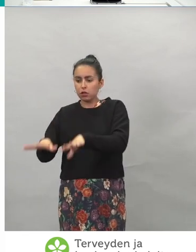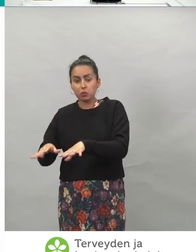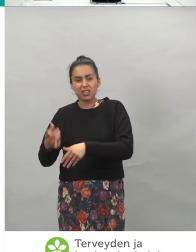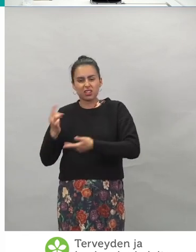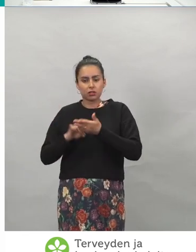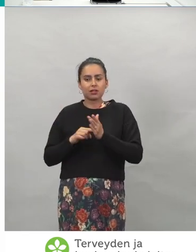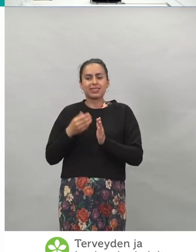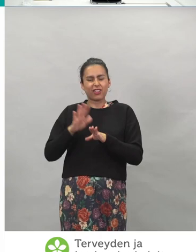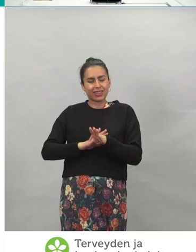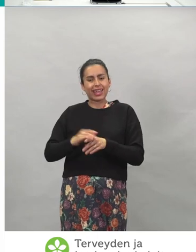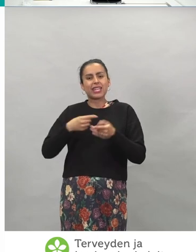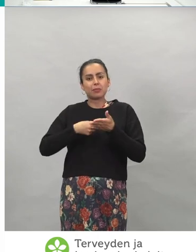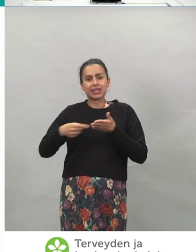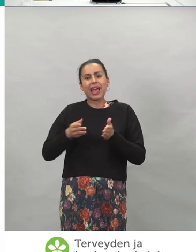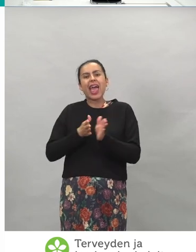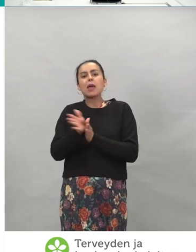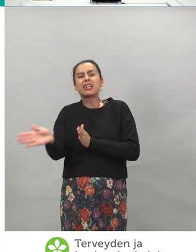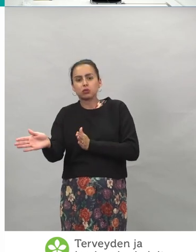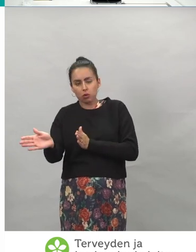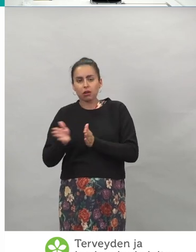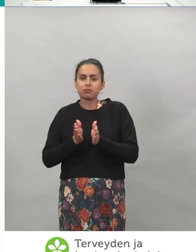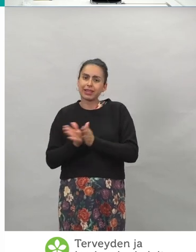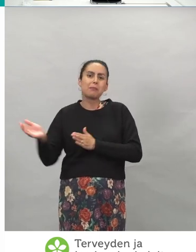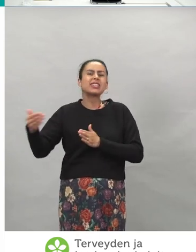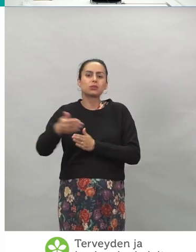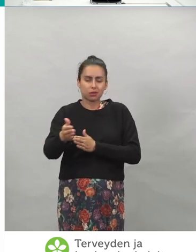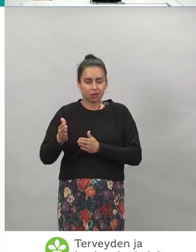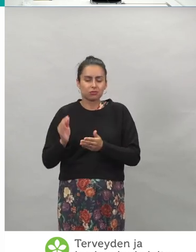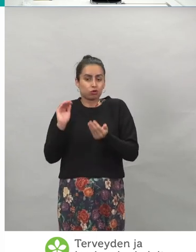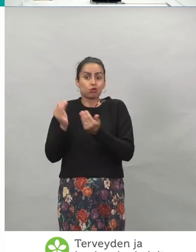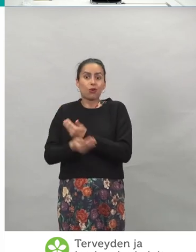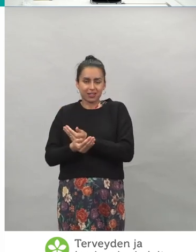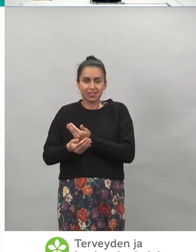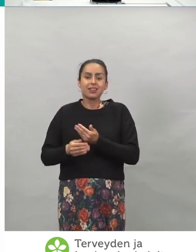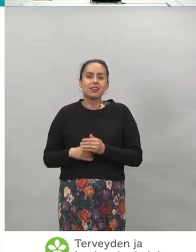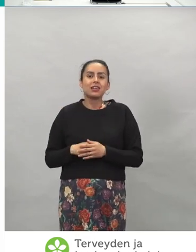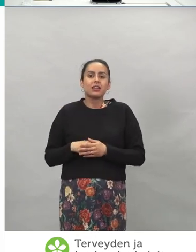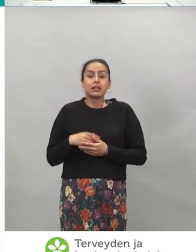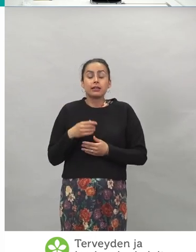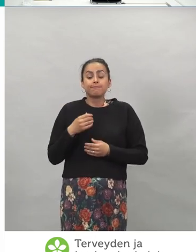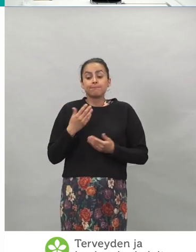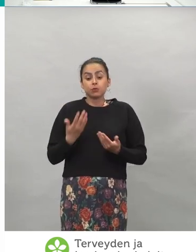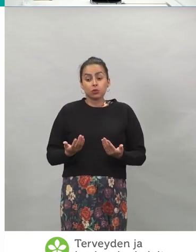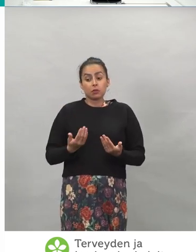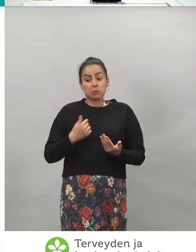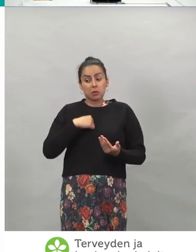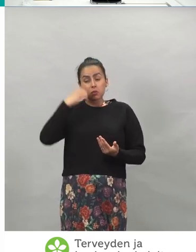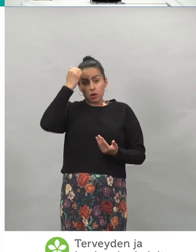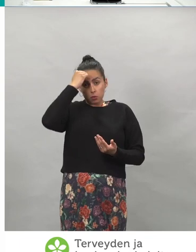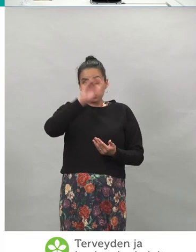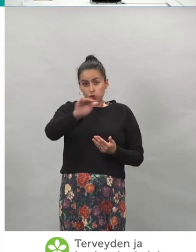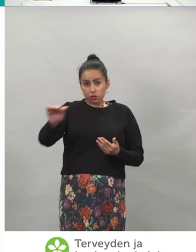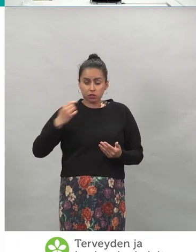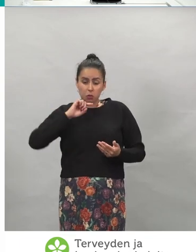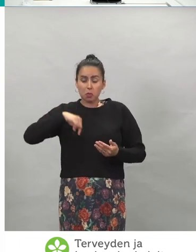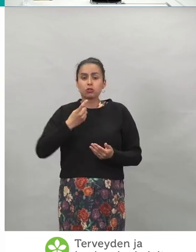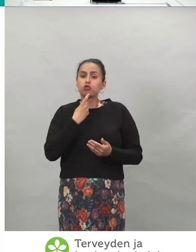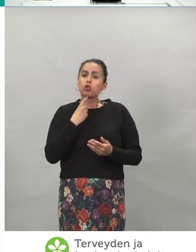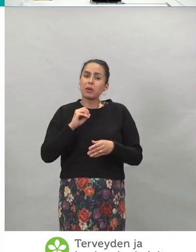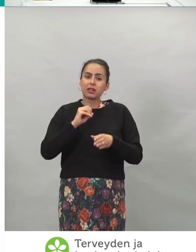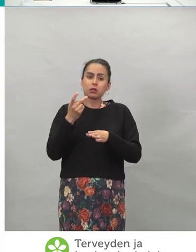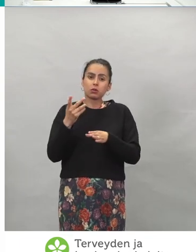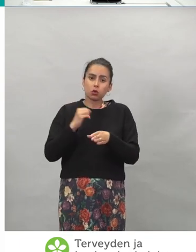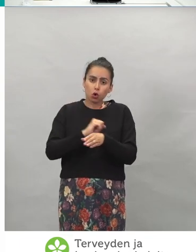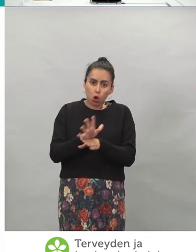nimeä epäsuorasuoja. Nyt kannattaa muistaa se, että silloin kun me lähdettiin linjaamaan tätä Suomen koronarokotustrategiaa,